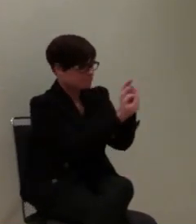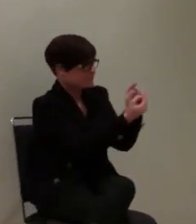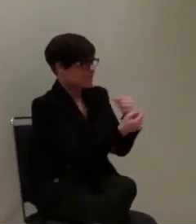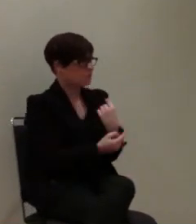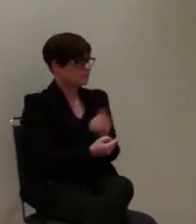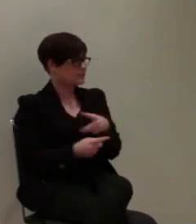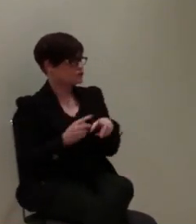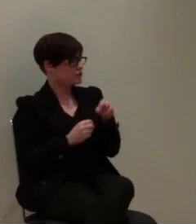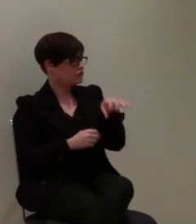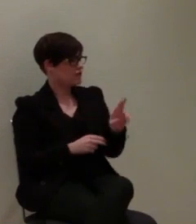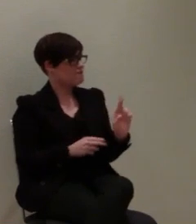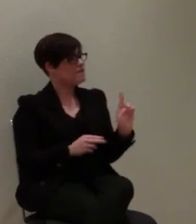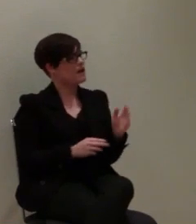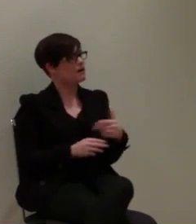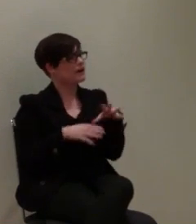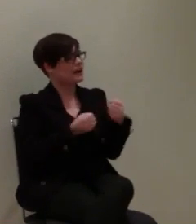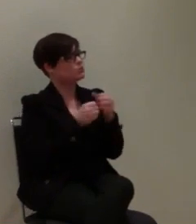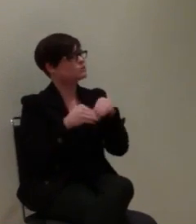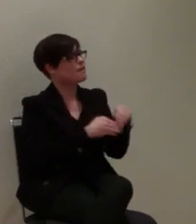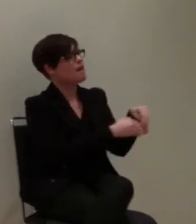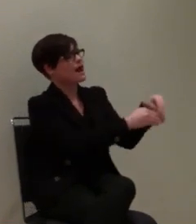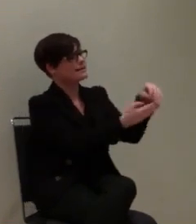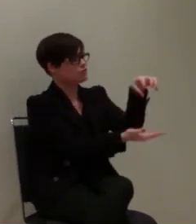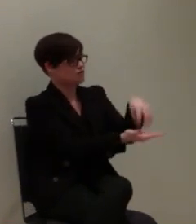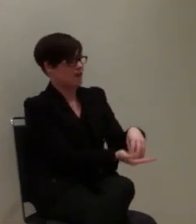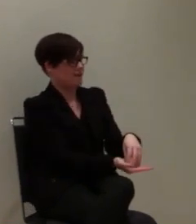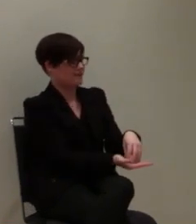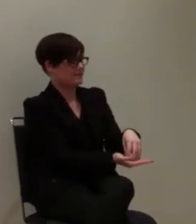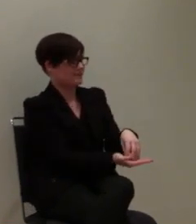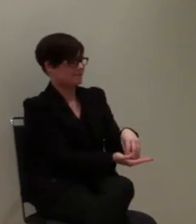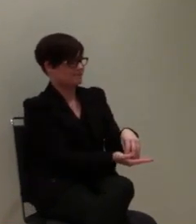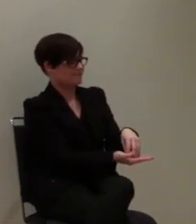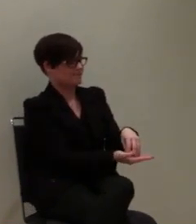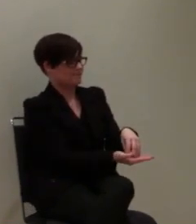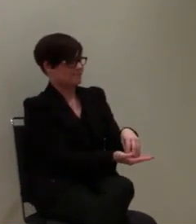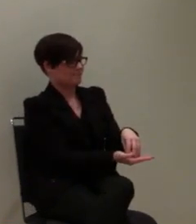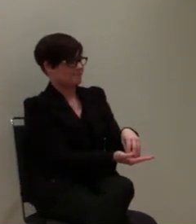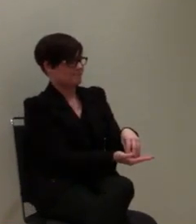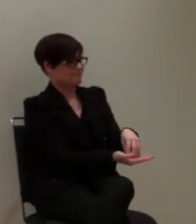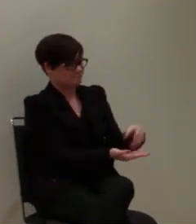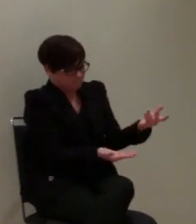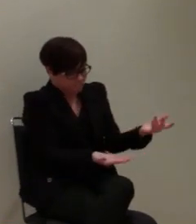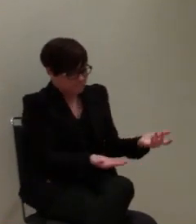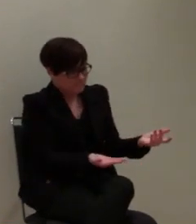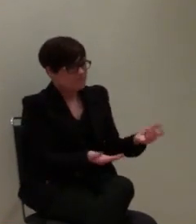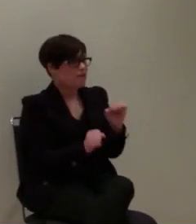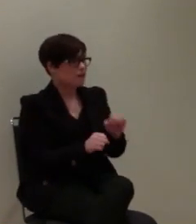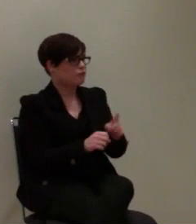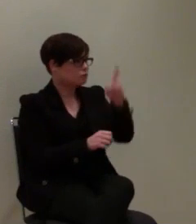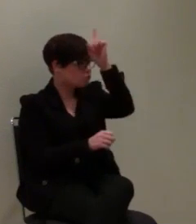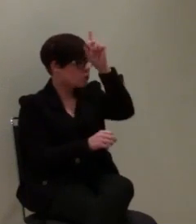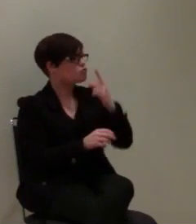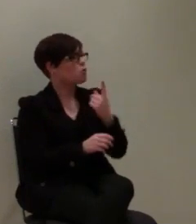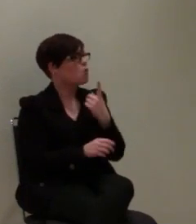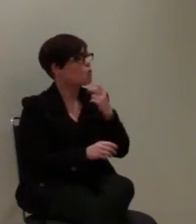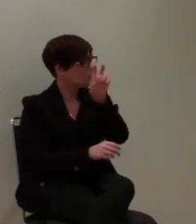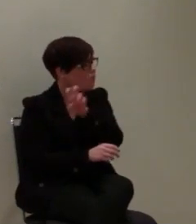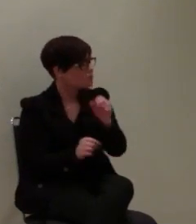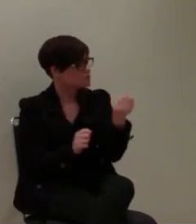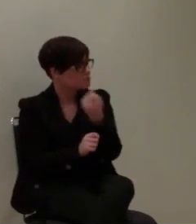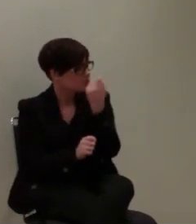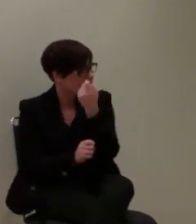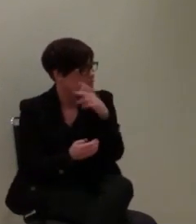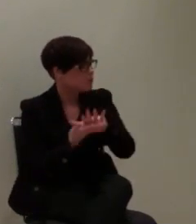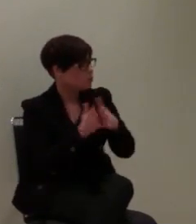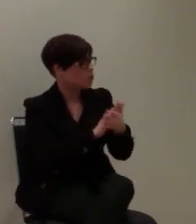letztendlich ist die Rettungsleitstelle. Und die kann durchaus vom Deutschen Roten Kreuz betrieben werden, die